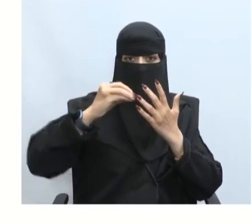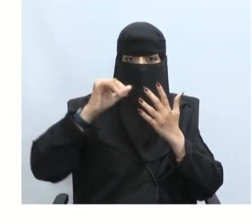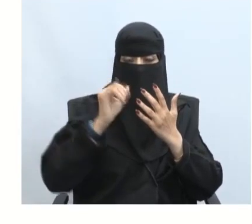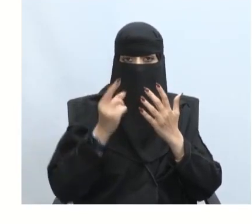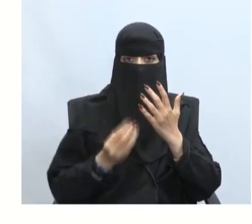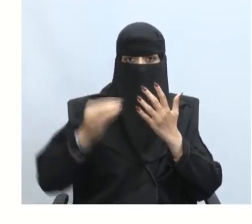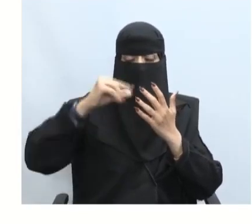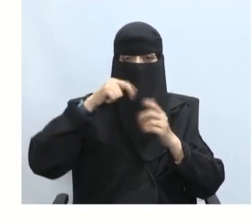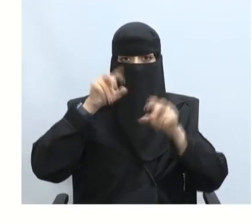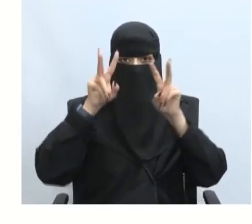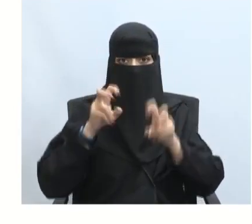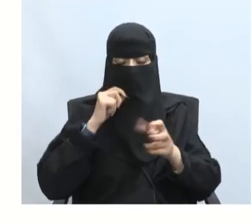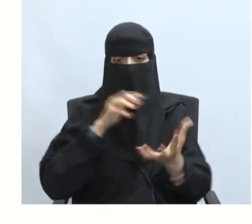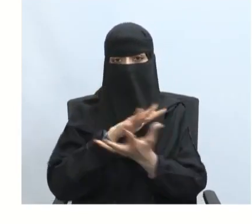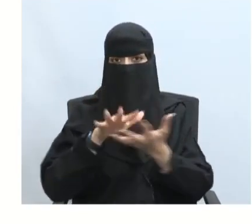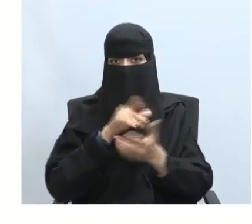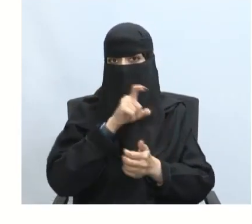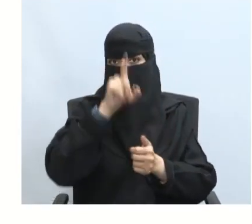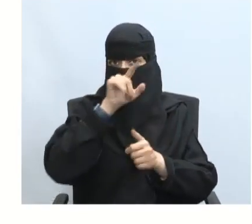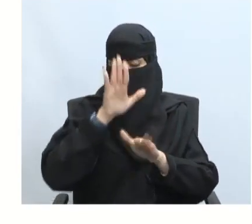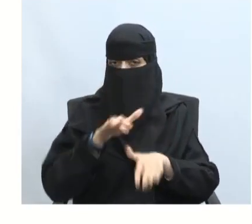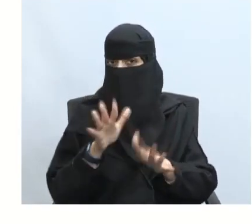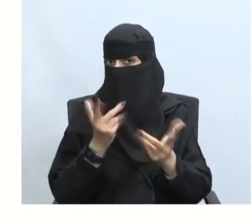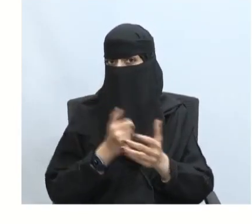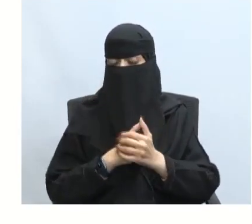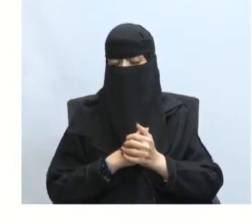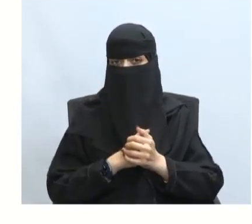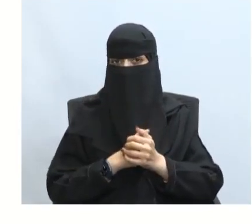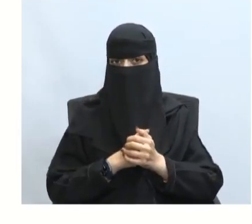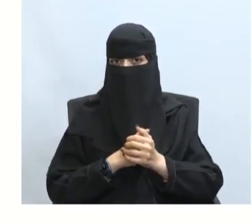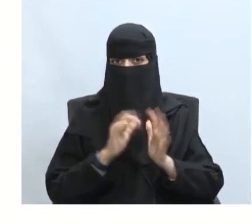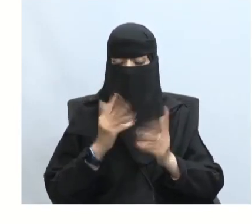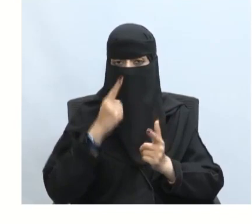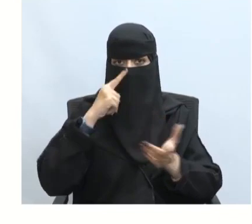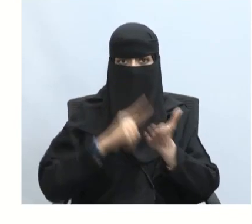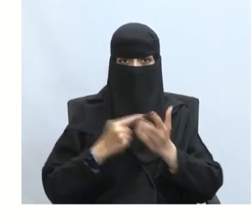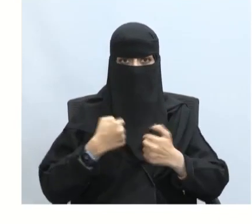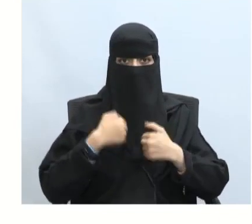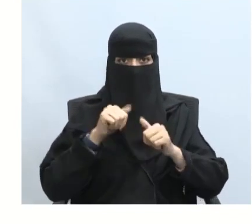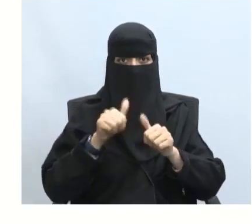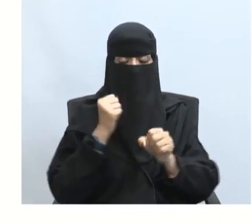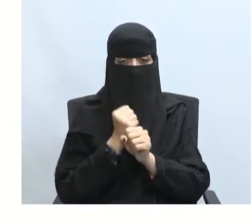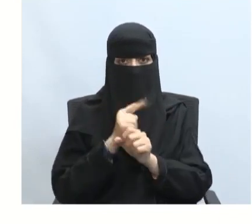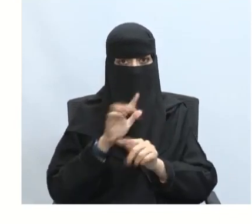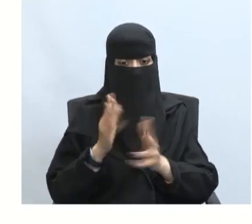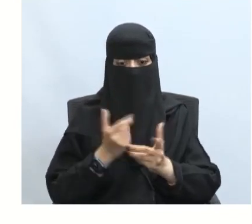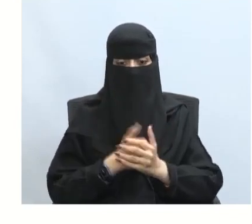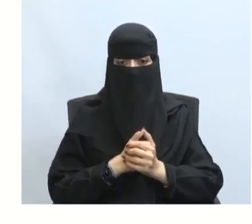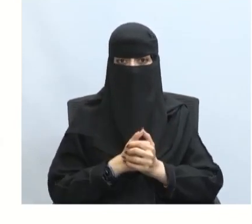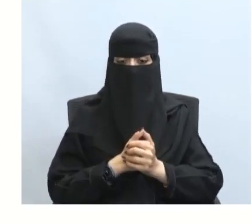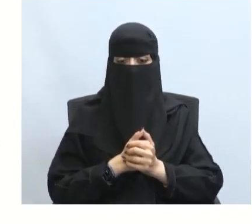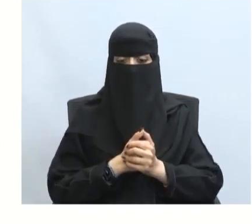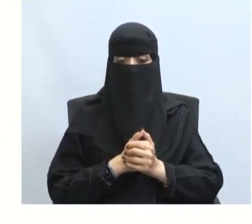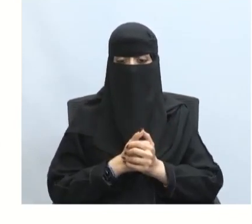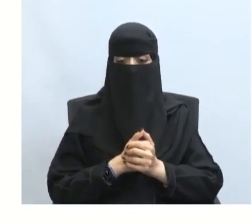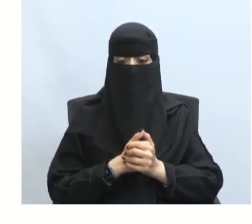مراحل علاج الأزمة؟ لدي أزمة ما هي أول هذه المراحل؟ بارك الله فيكم